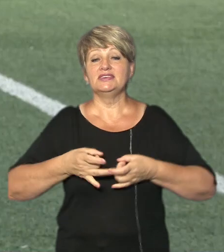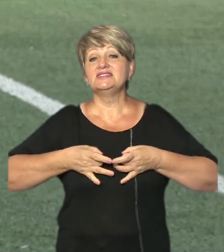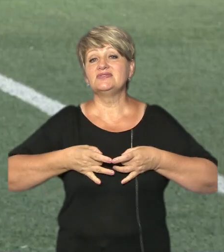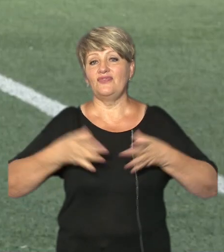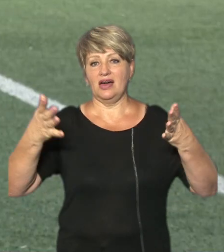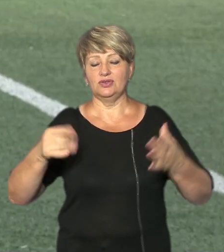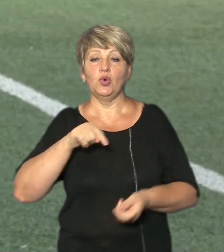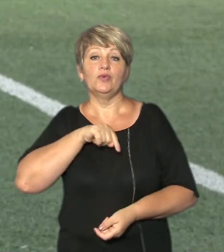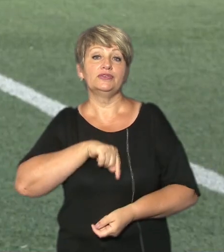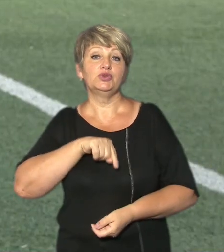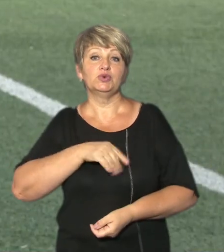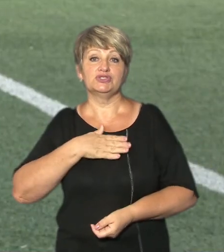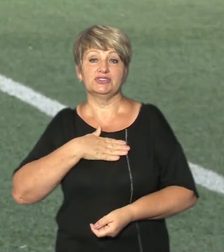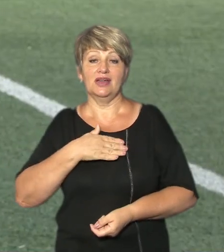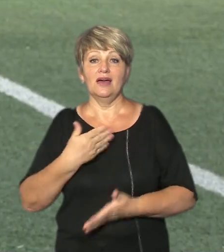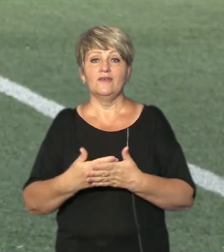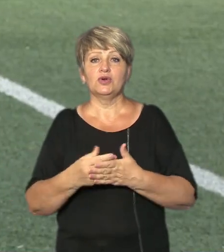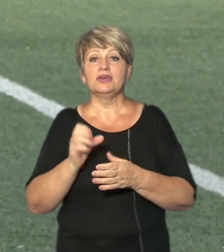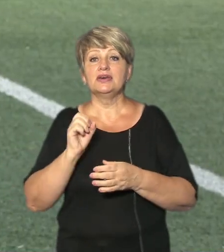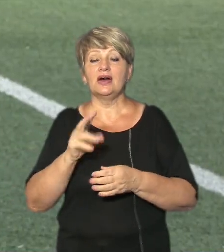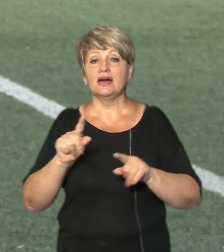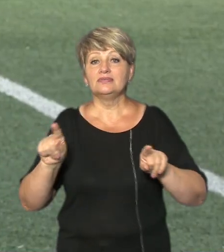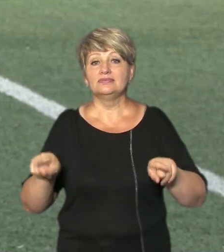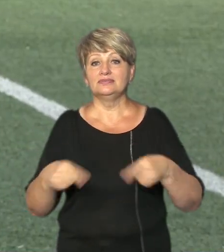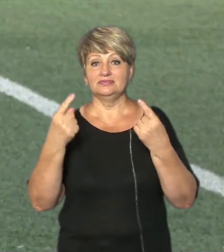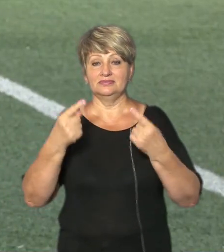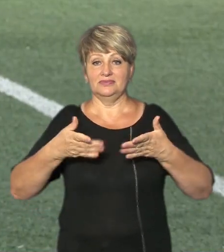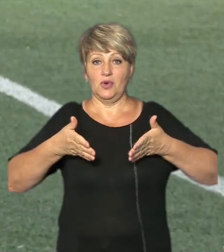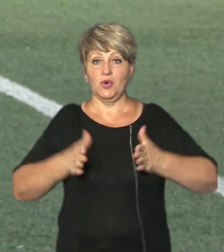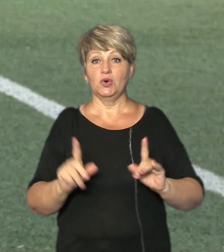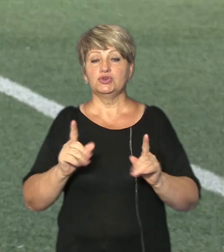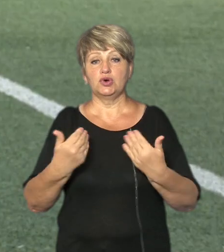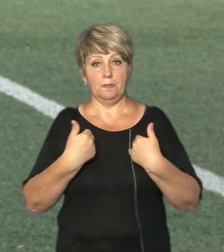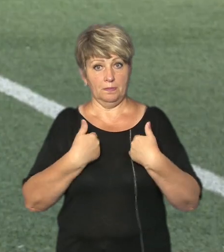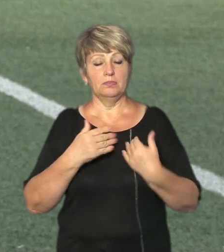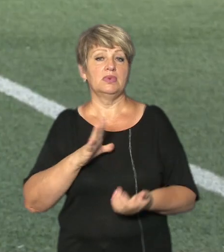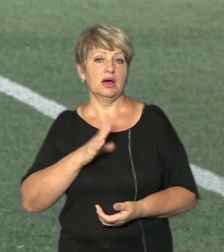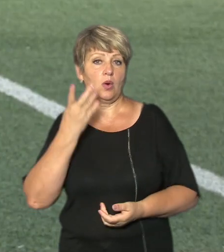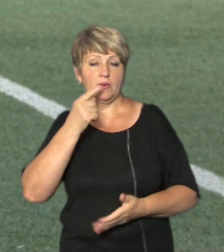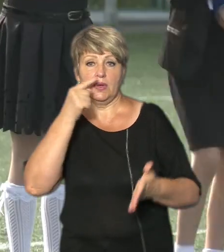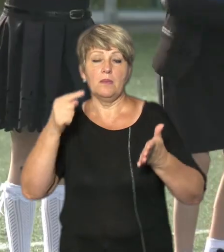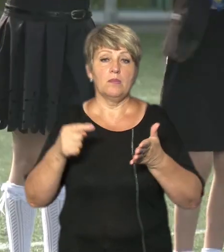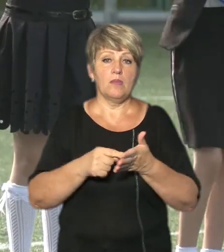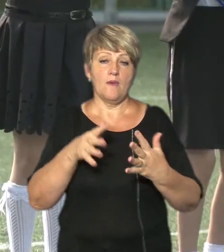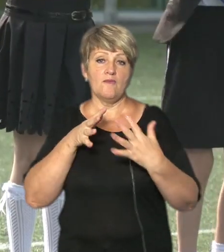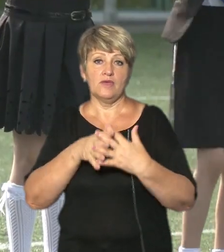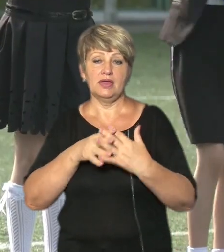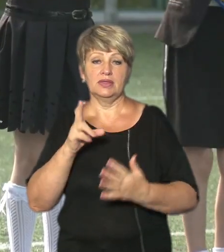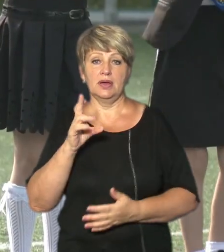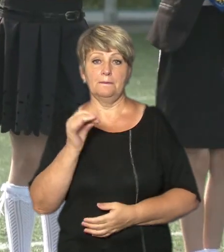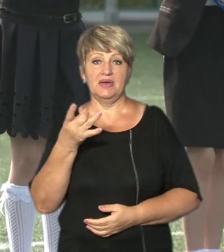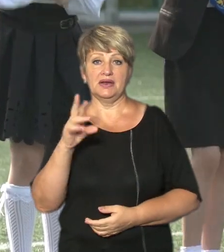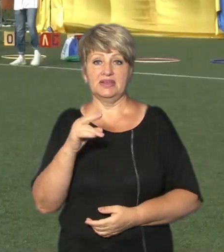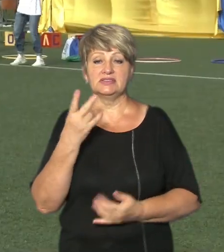душі наче заново родився після того що було зі мною коли застала війна в Бердянську Нині це місто